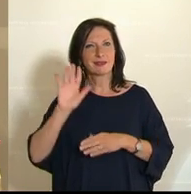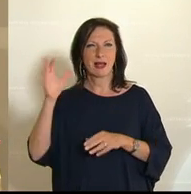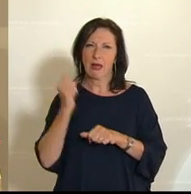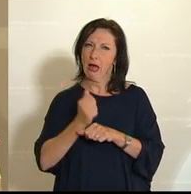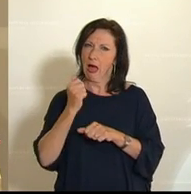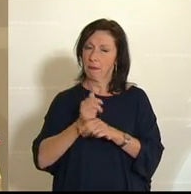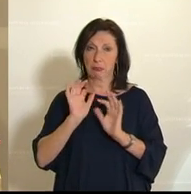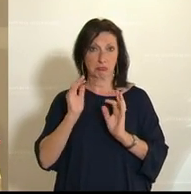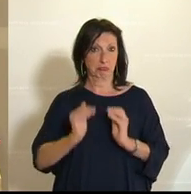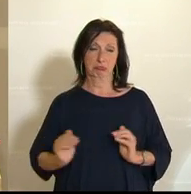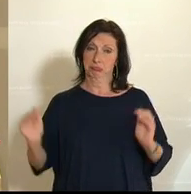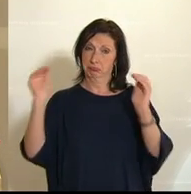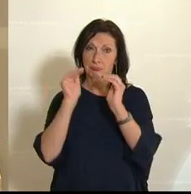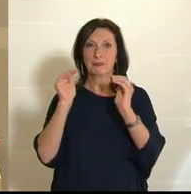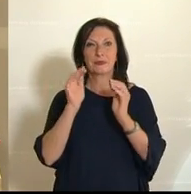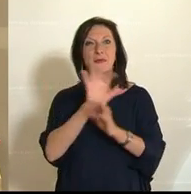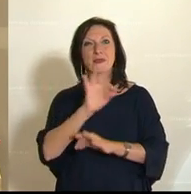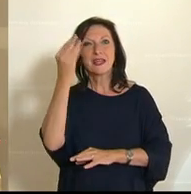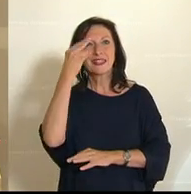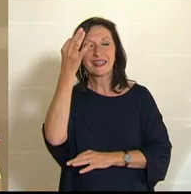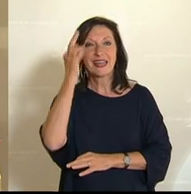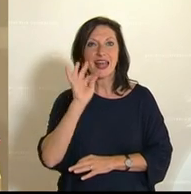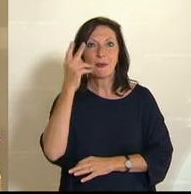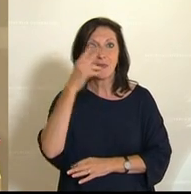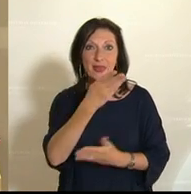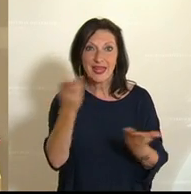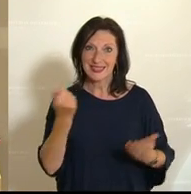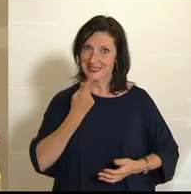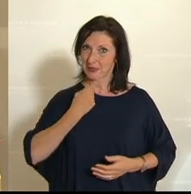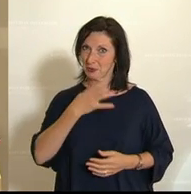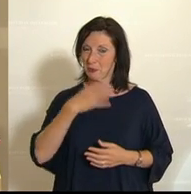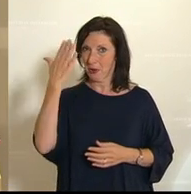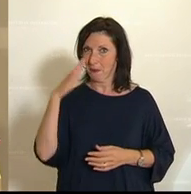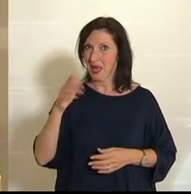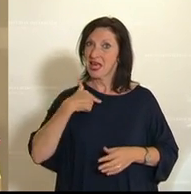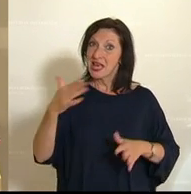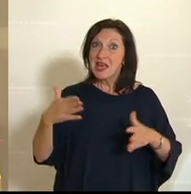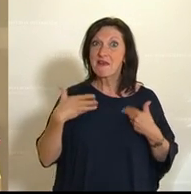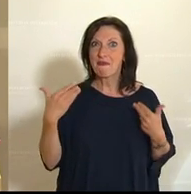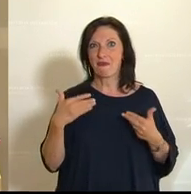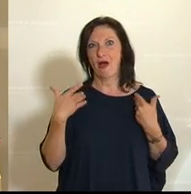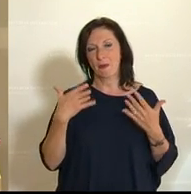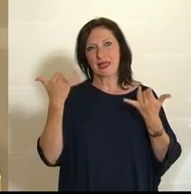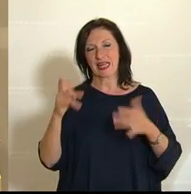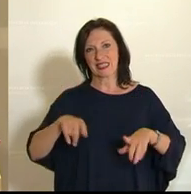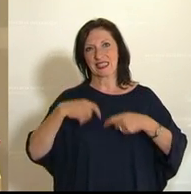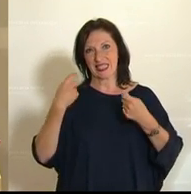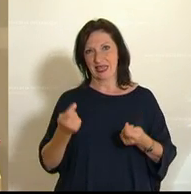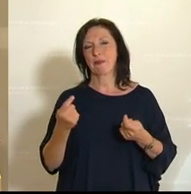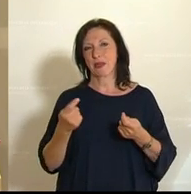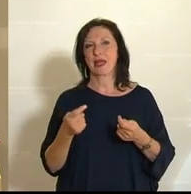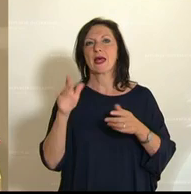Arbeit. Und sehr geehrte Damen und Herren, als Bürgermeister freue ich mich sehr über das Gemeindeinvestitionspaket der